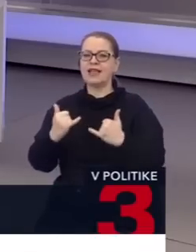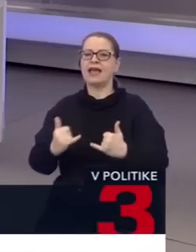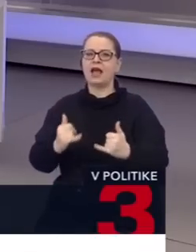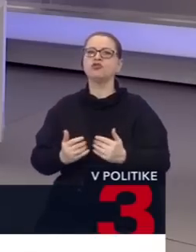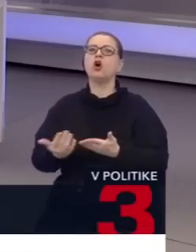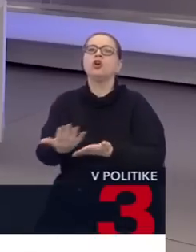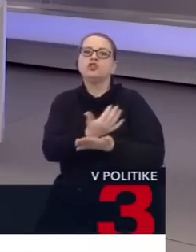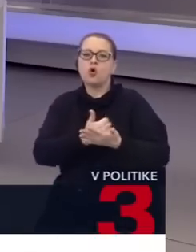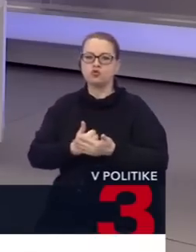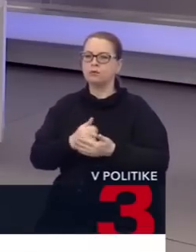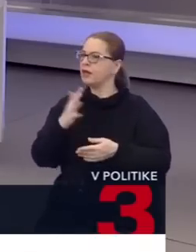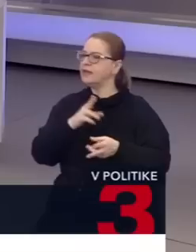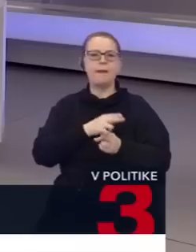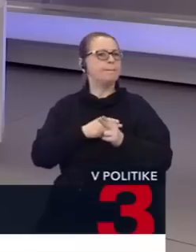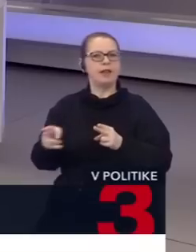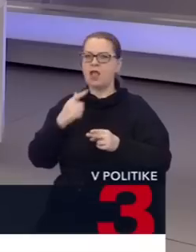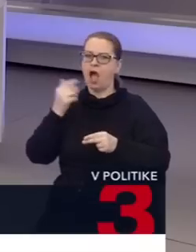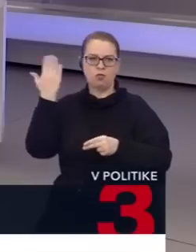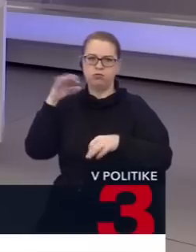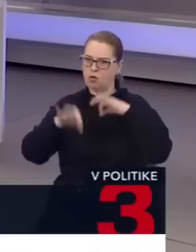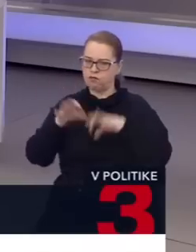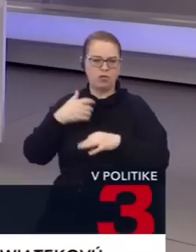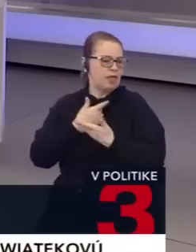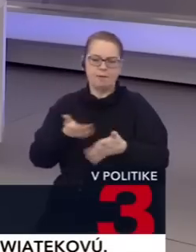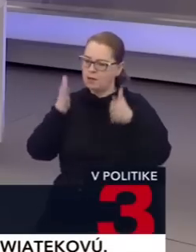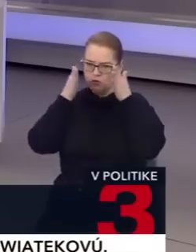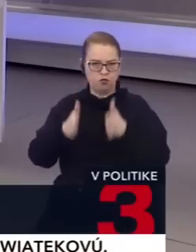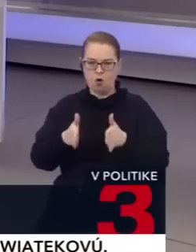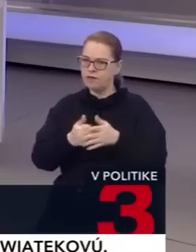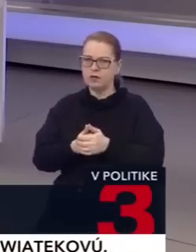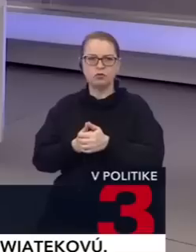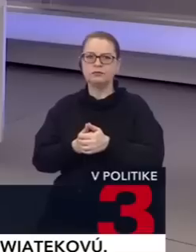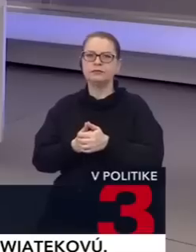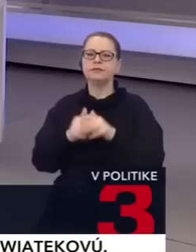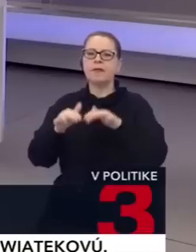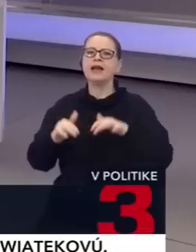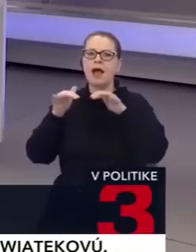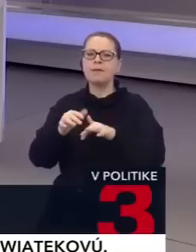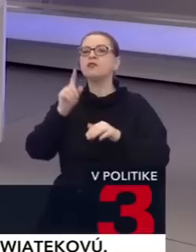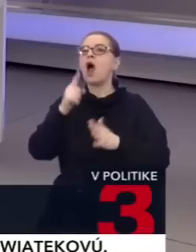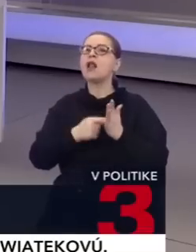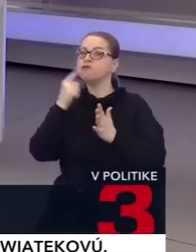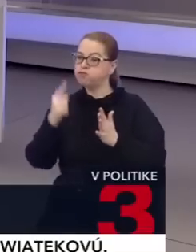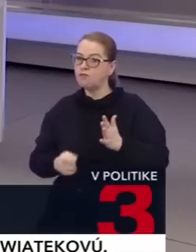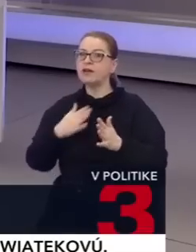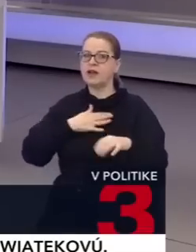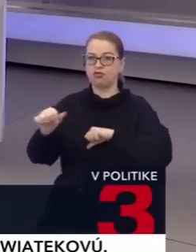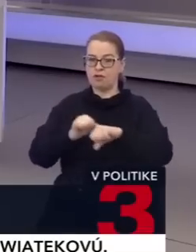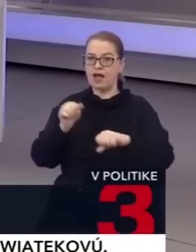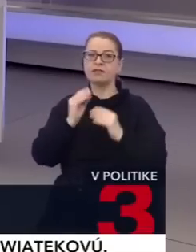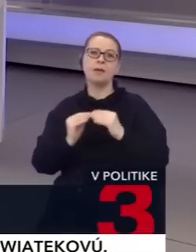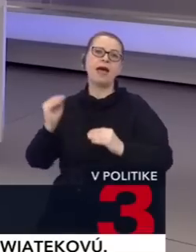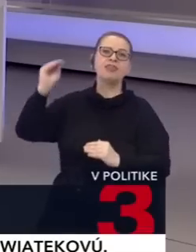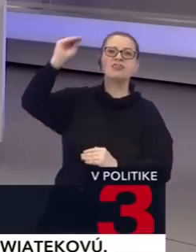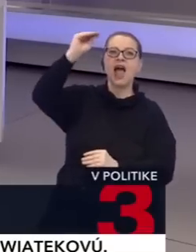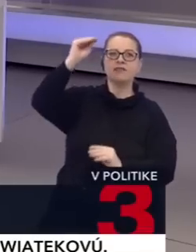legitimita, ako je z volieb, lebo nemáme v Slovenu 76. dôveru v parlamente. Nemáte dôveru v parlamente. Poverení naša vláda má najvyššiu